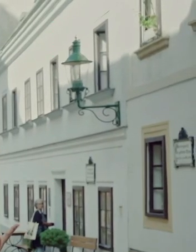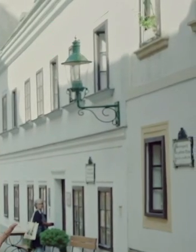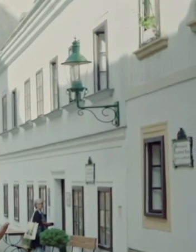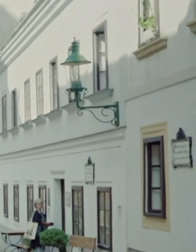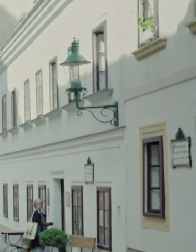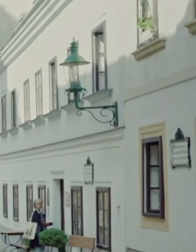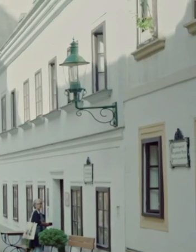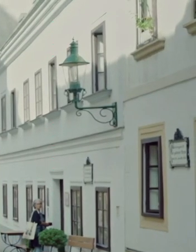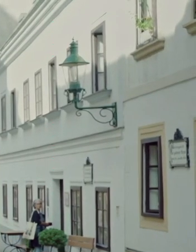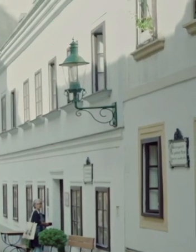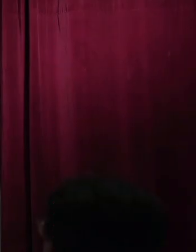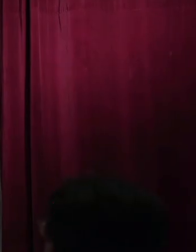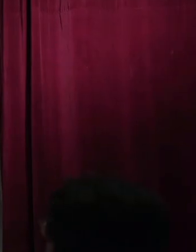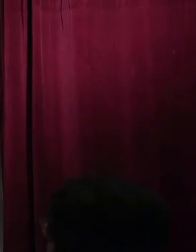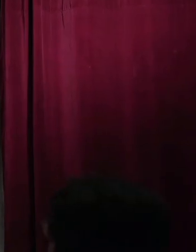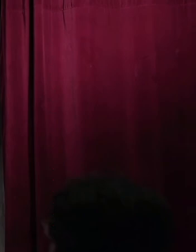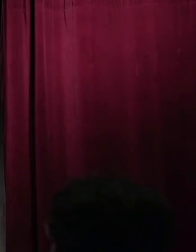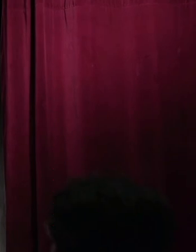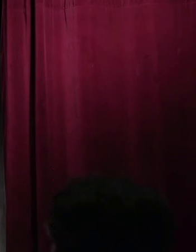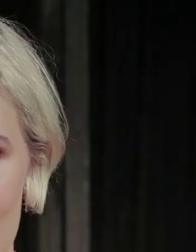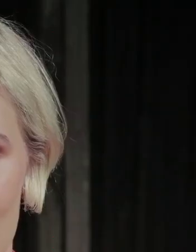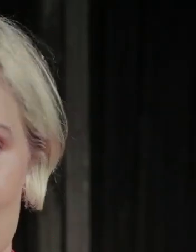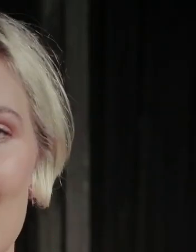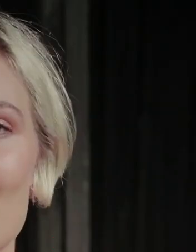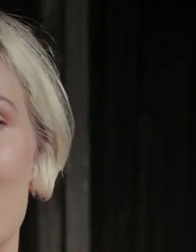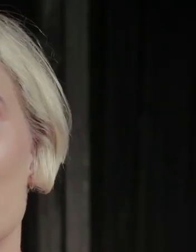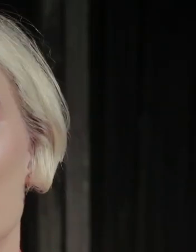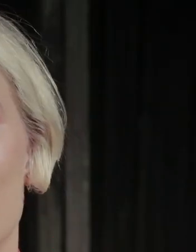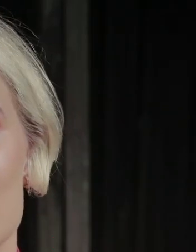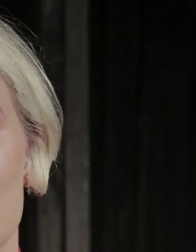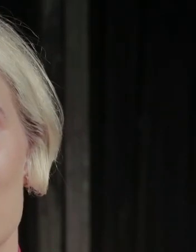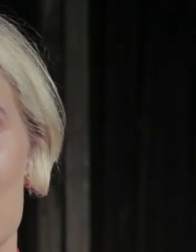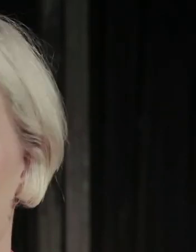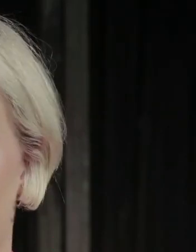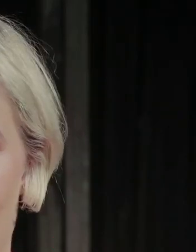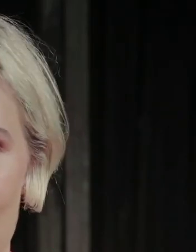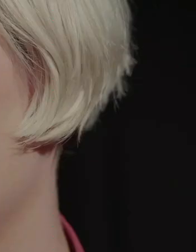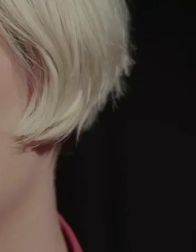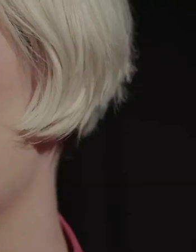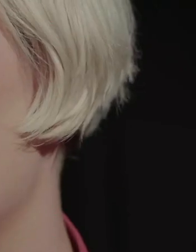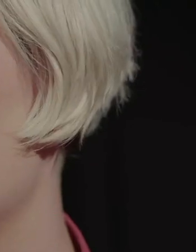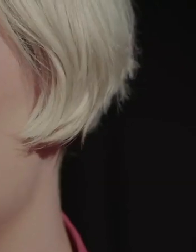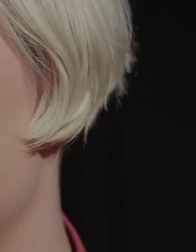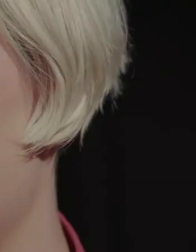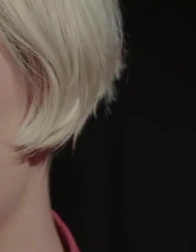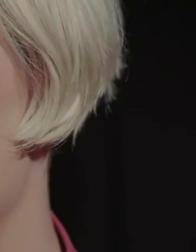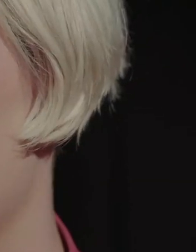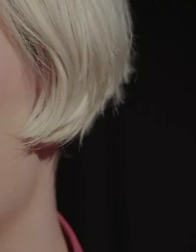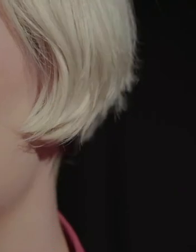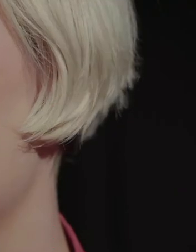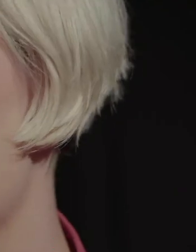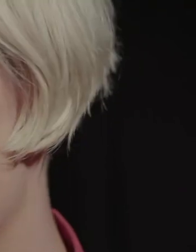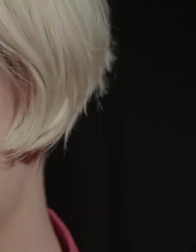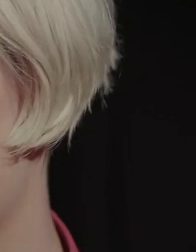wichtig ist. Suchen stets den Dialog. Digital und analog, Angst macht nur, was man nicht kennt. Und vertraut, wenn man's benennt,